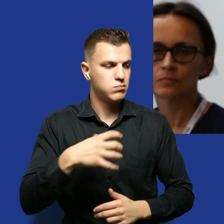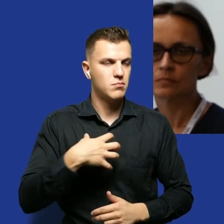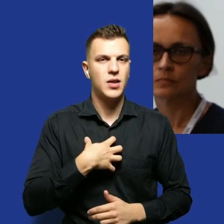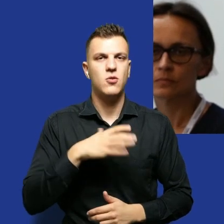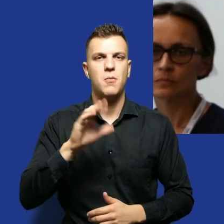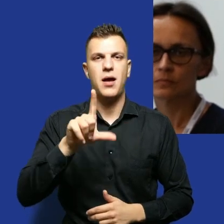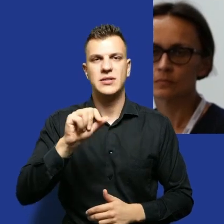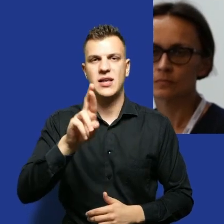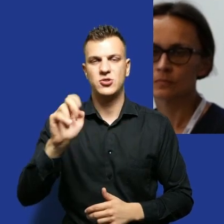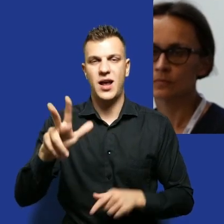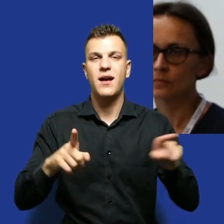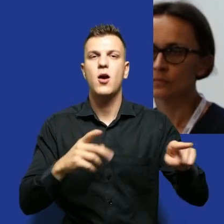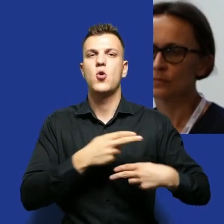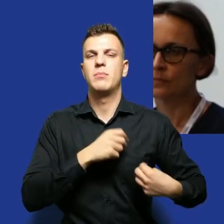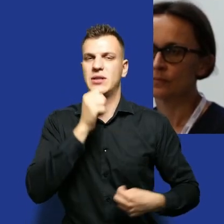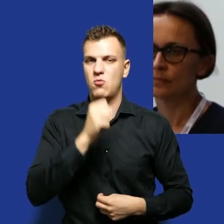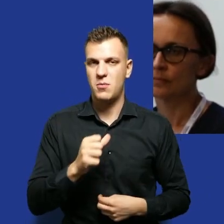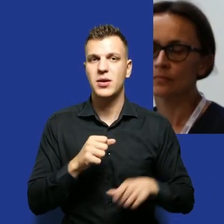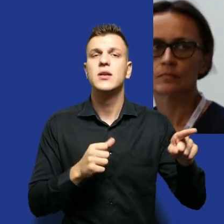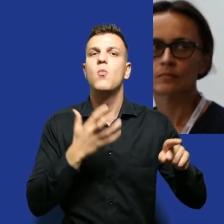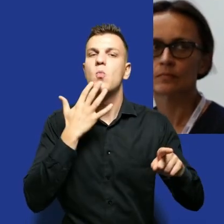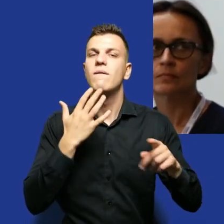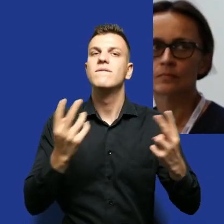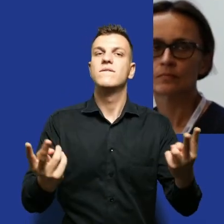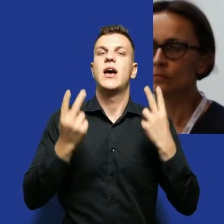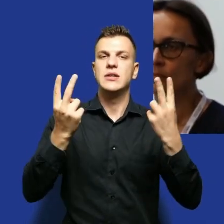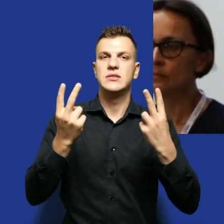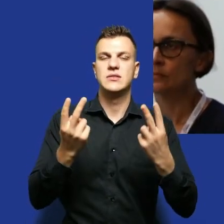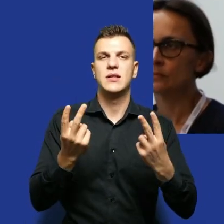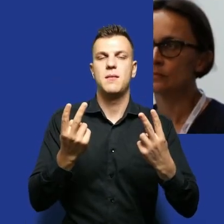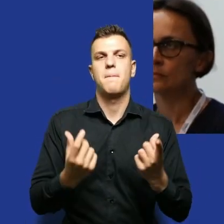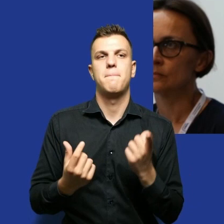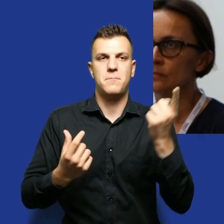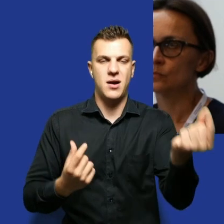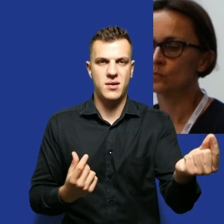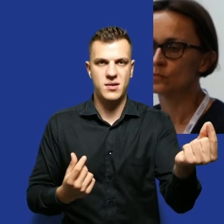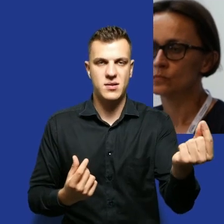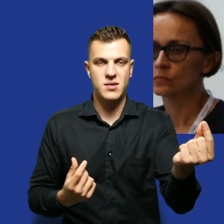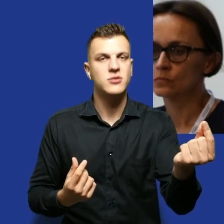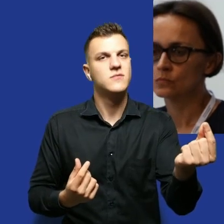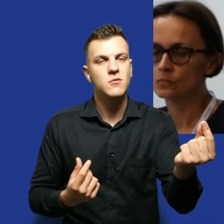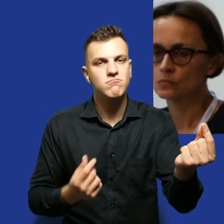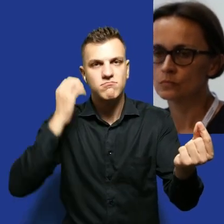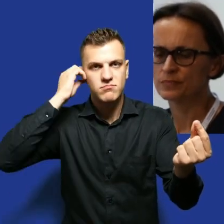Balcarzaka z Komisji Europejskiej, który mówił o zasadzie partnerstwa. O tym, jak relacje między